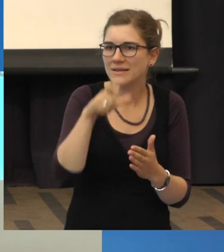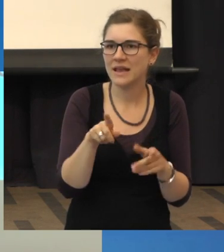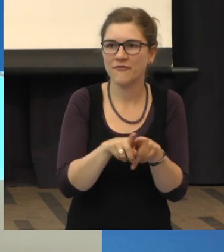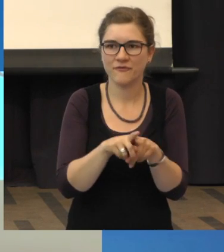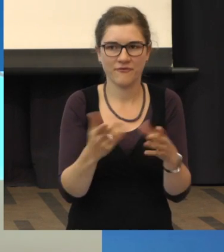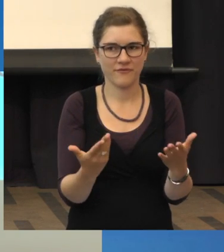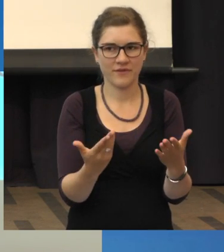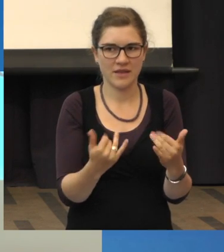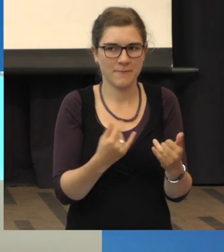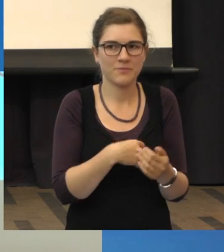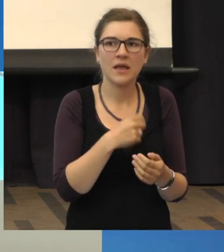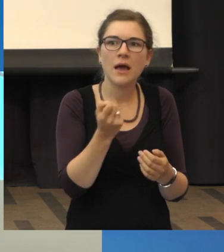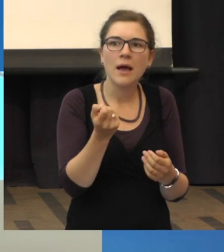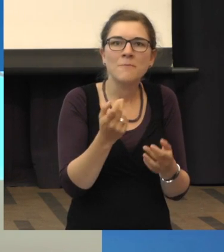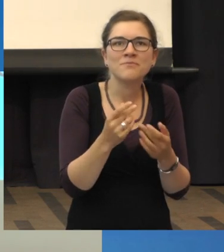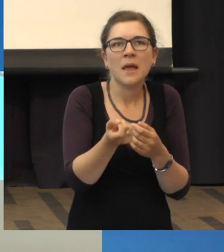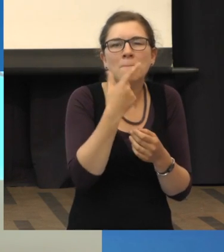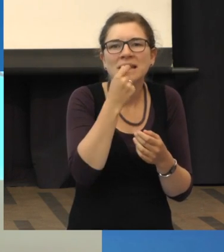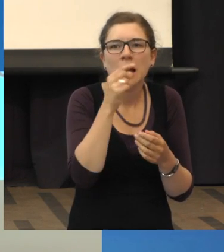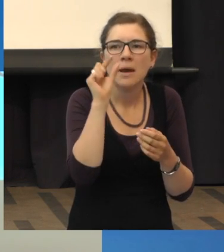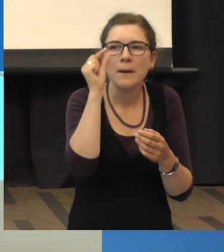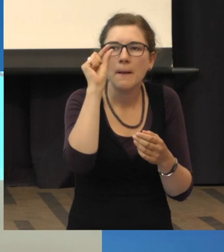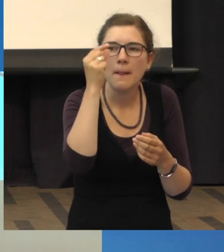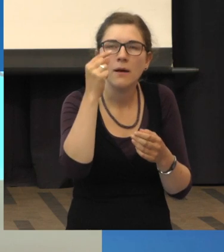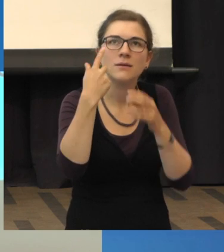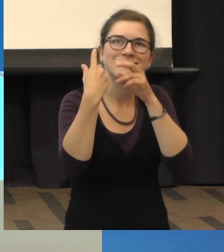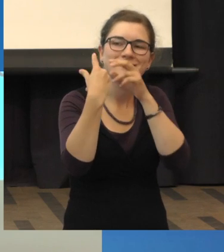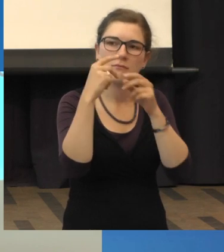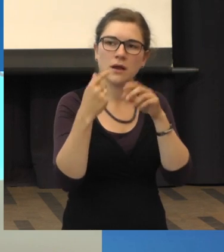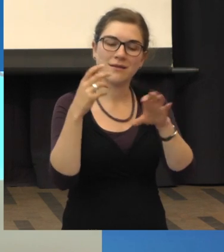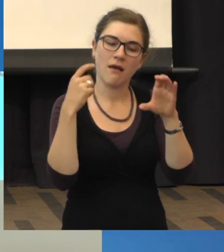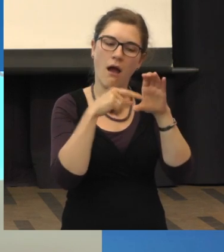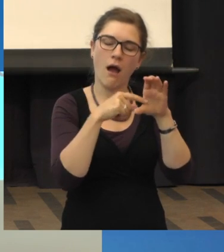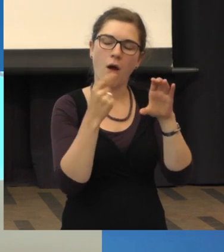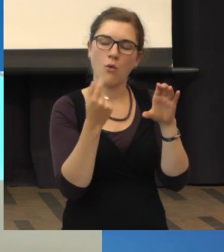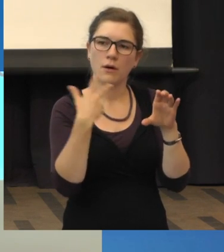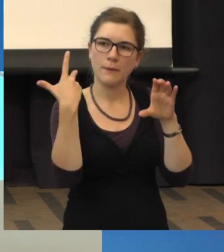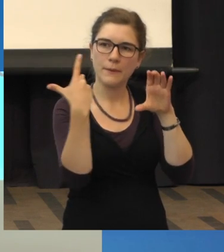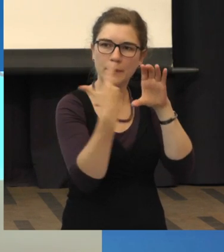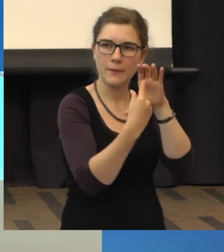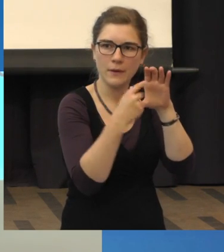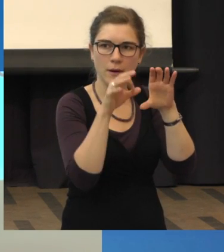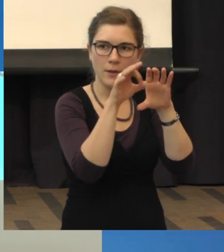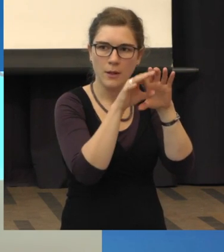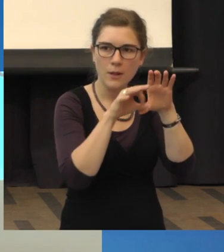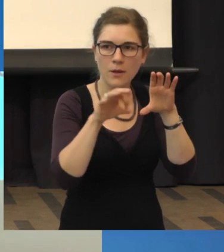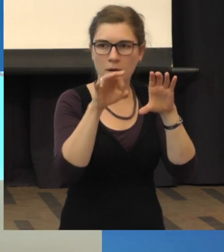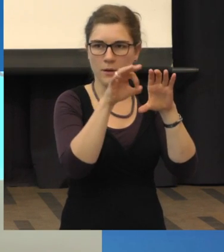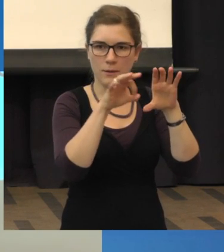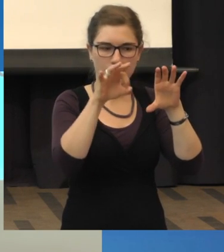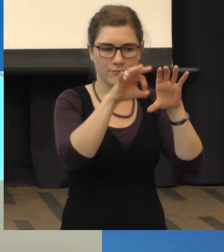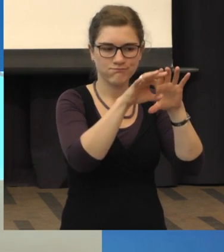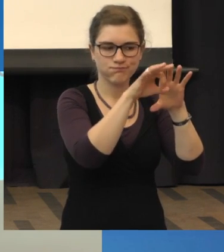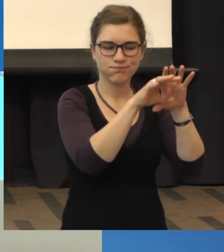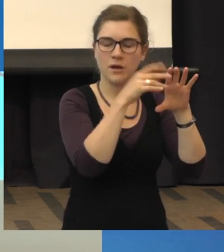Medikamentenkörper ins Auge spritzt oder injiziert, der dann über einen längeren Zeitraum,